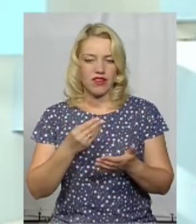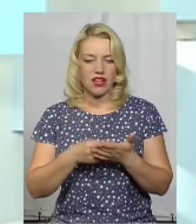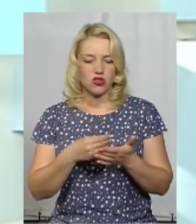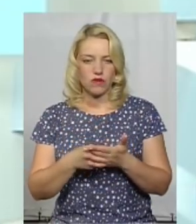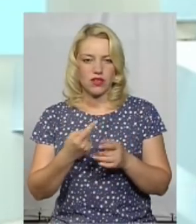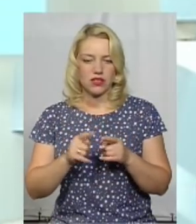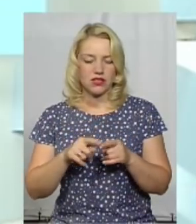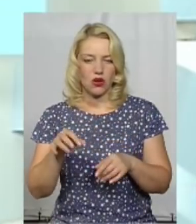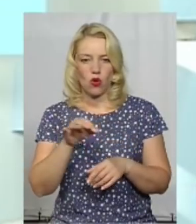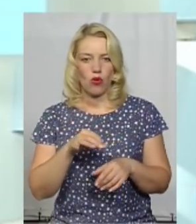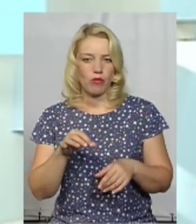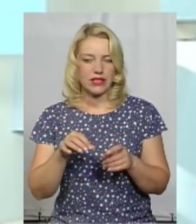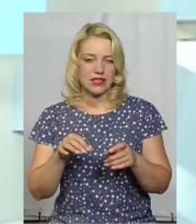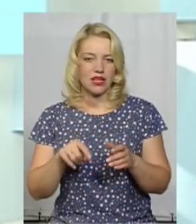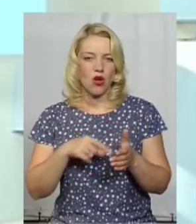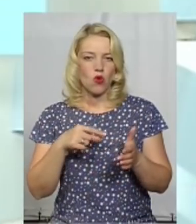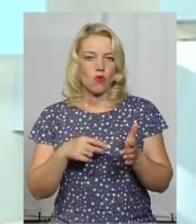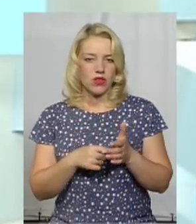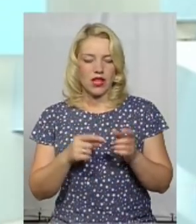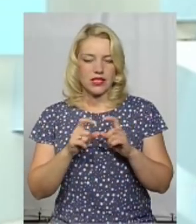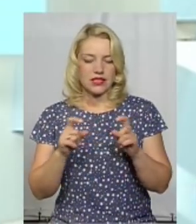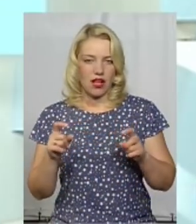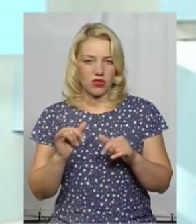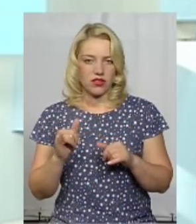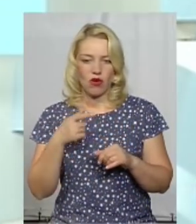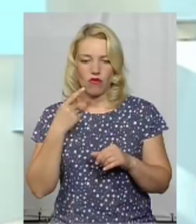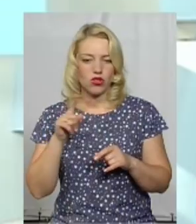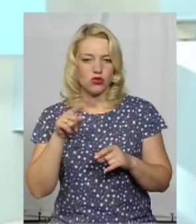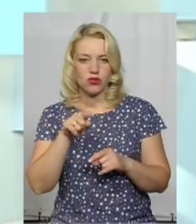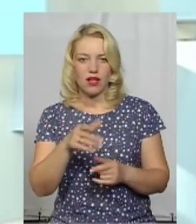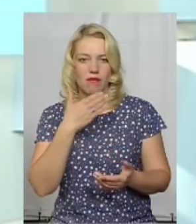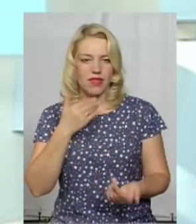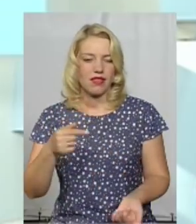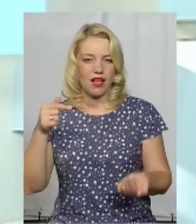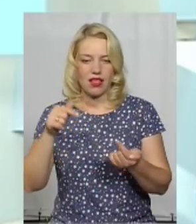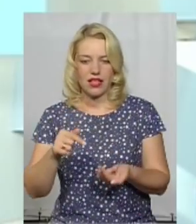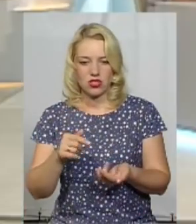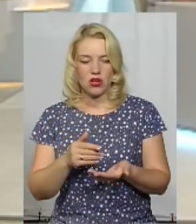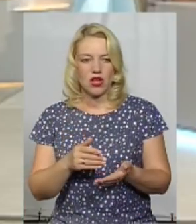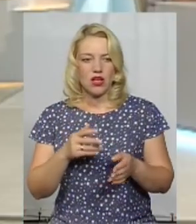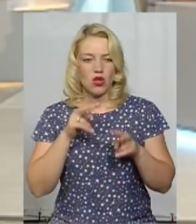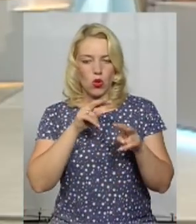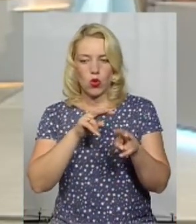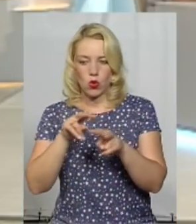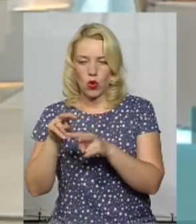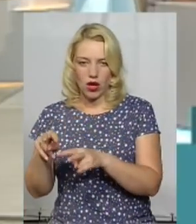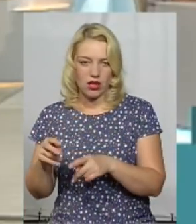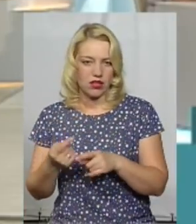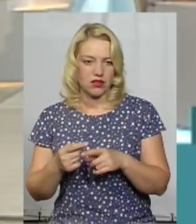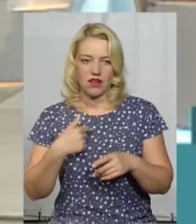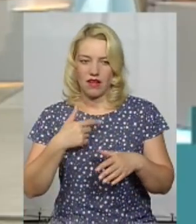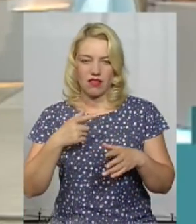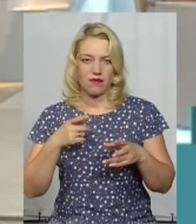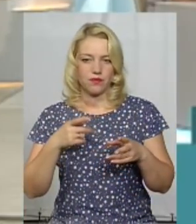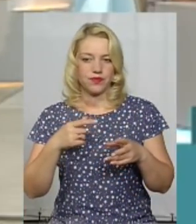комунальних закладів. І говорити про те, що там неналежним чином здійснюють догляд, я вважаю, що невірно. Я з вашого дозволу,